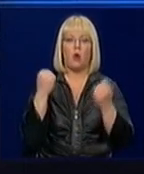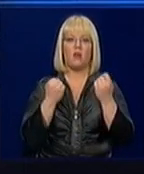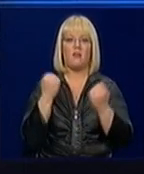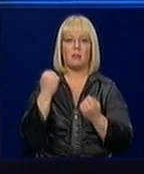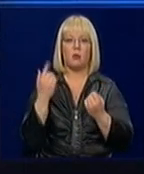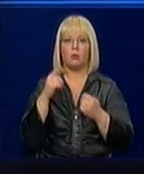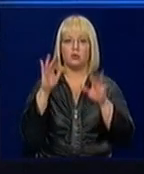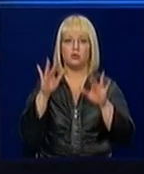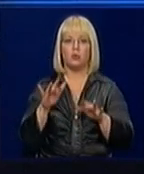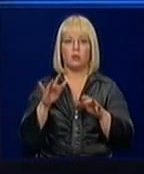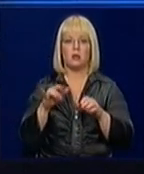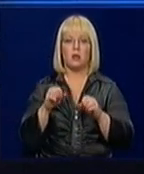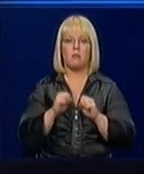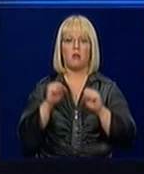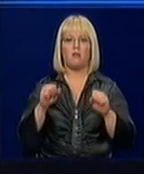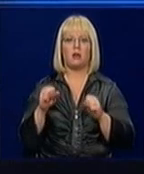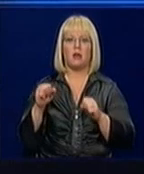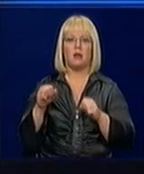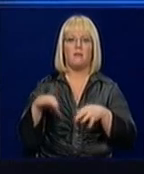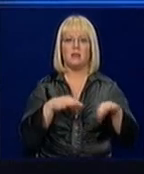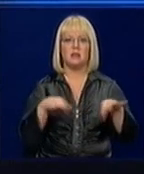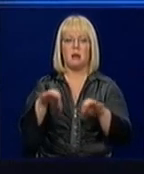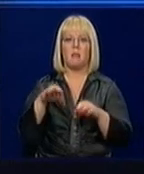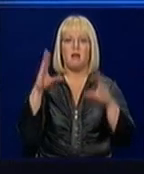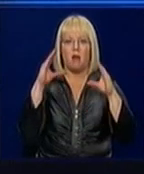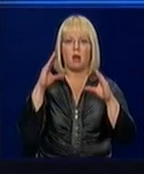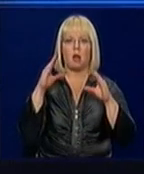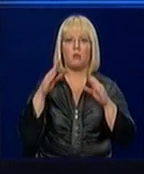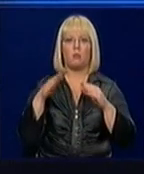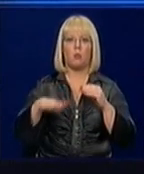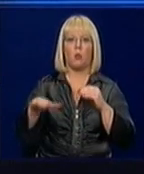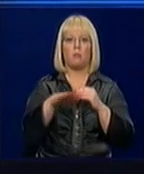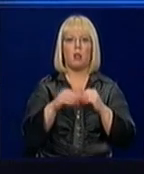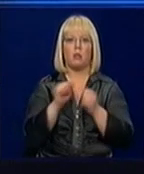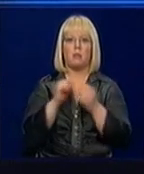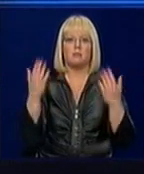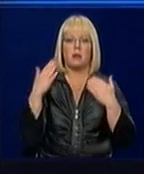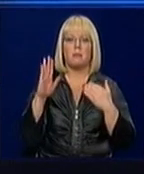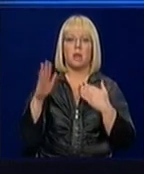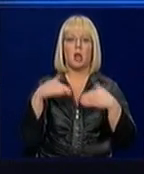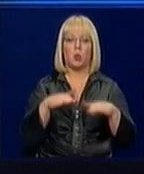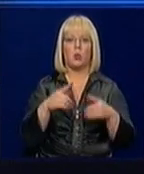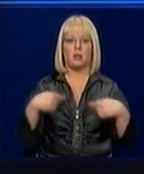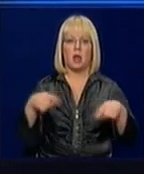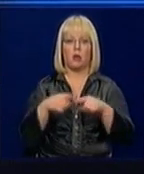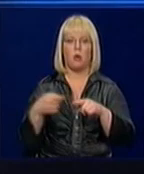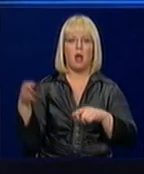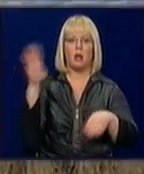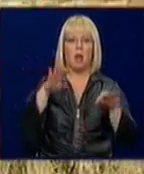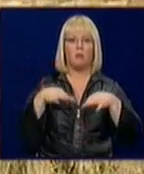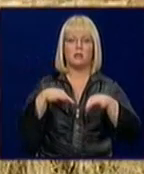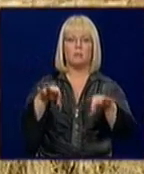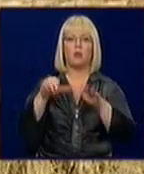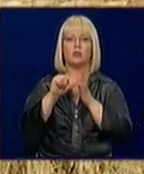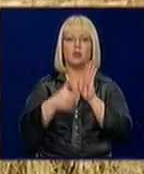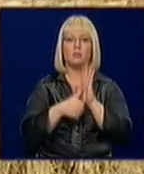autovadītājiem, kurš rudenī bravūrīgi vizinājās pa vakarbuļu pludmali un dabas pārka piejūra teritoriju. Kāpu izbraukāšanu